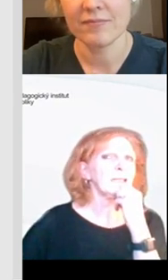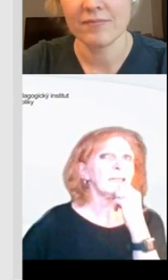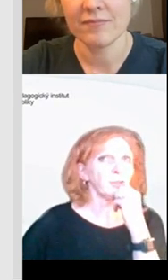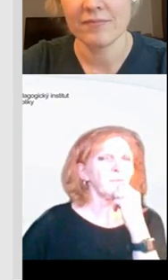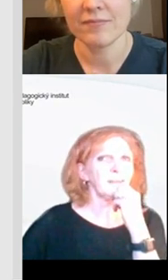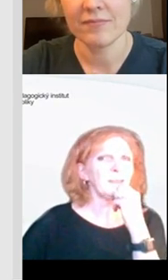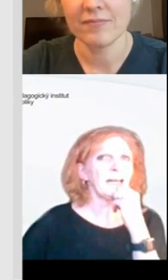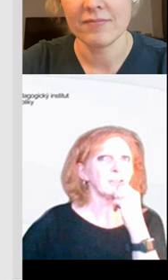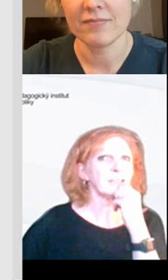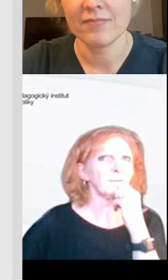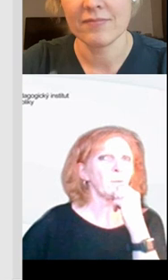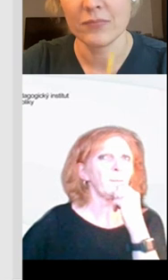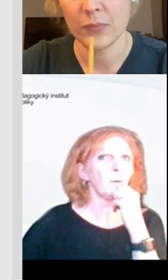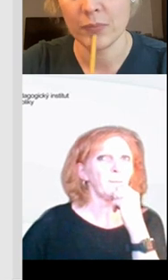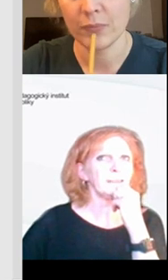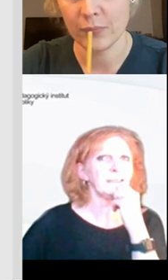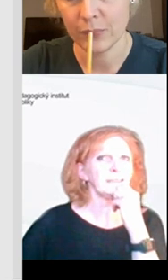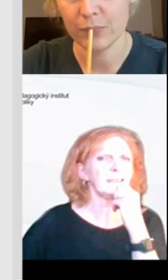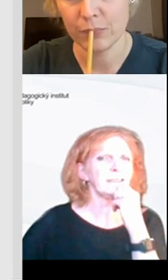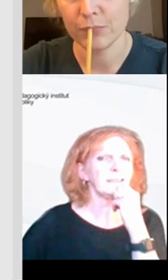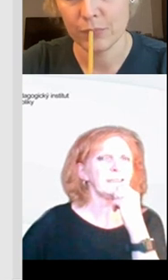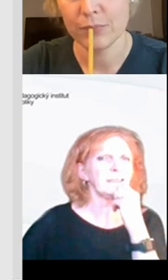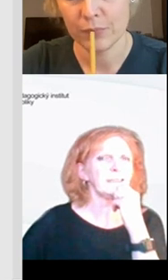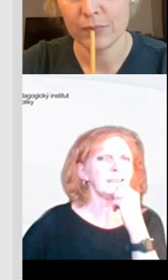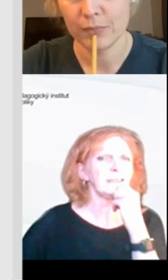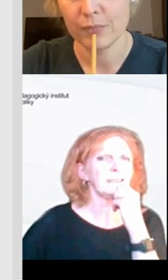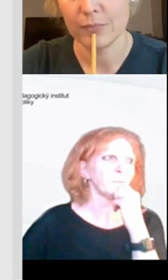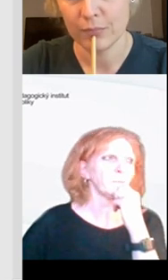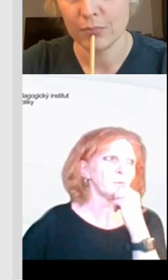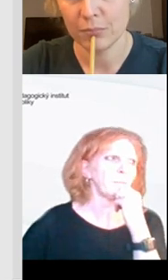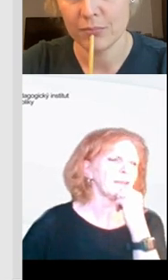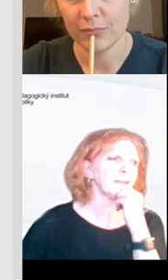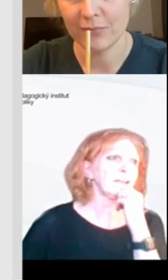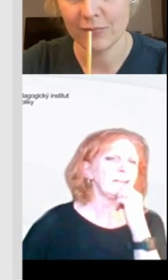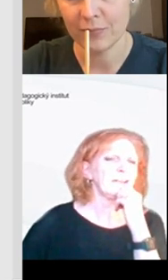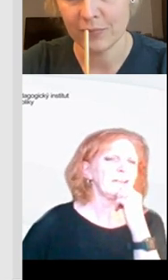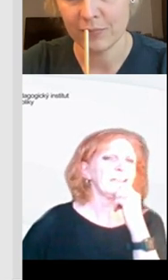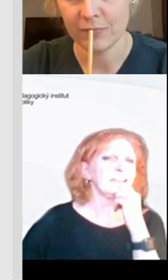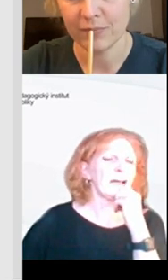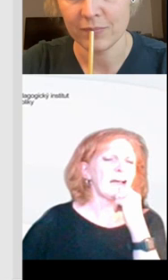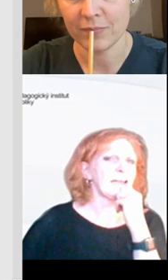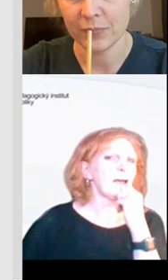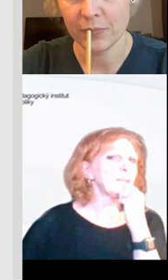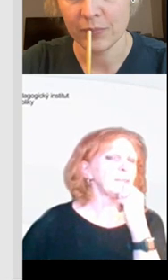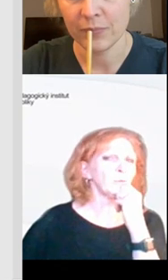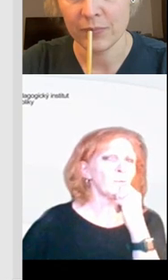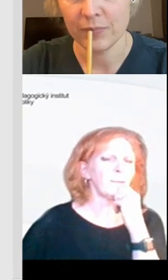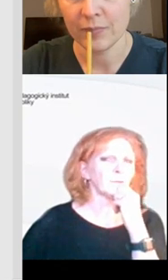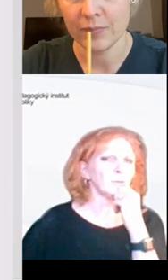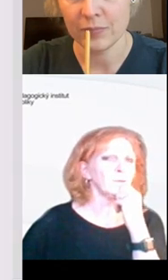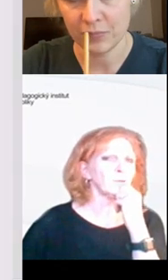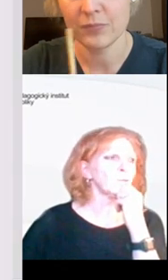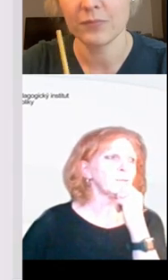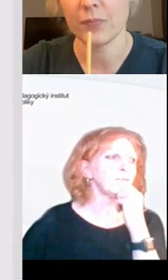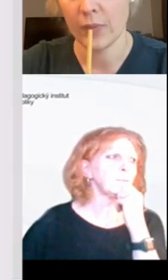potom v našem webináři se v tom pochopení těch digitálních kompetenci společně posuneme. Tak, já myslím, že už